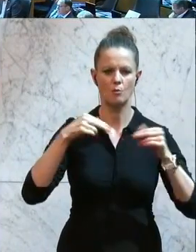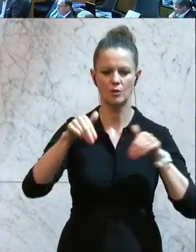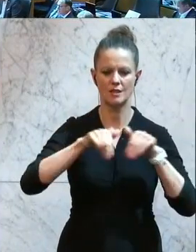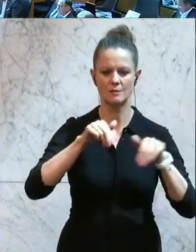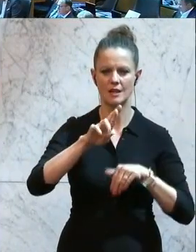herzlich begrüßen.